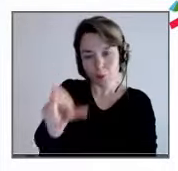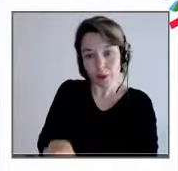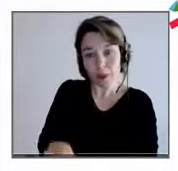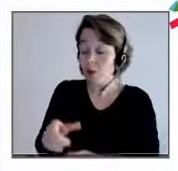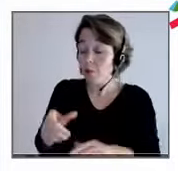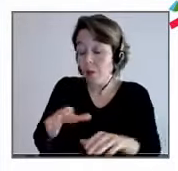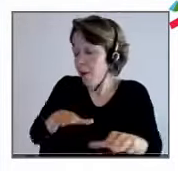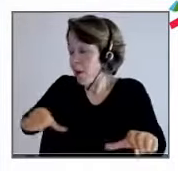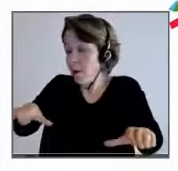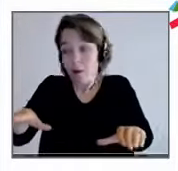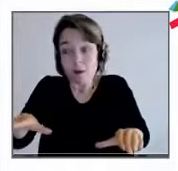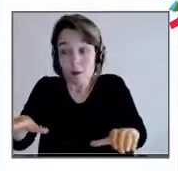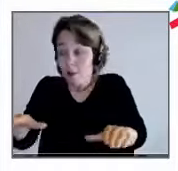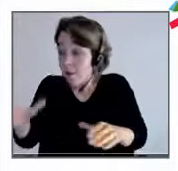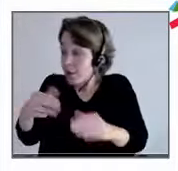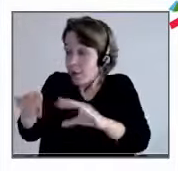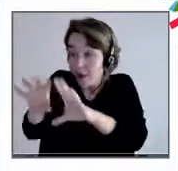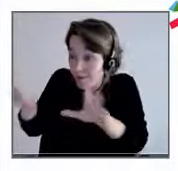hospitalisé,